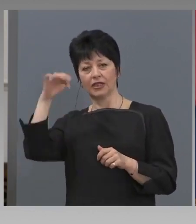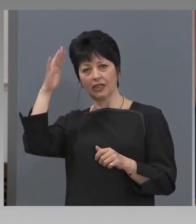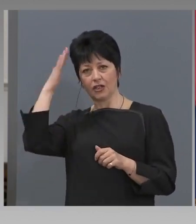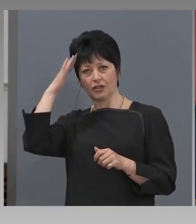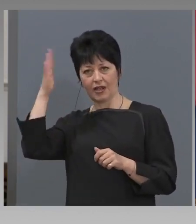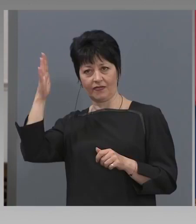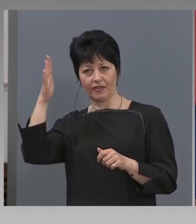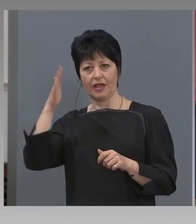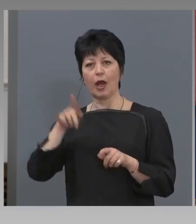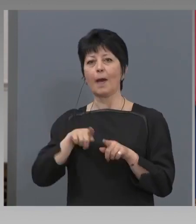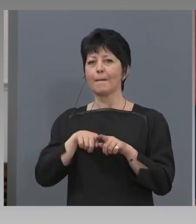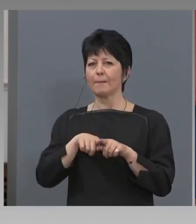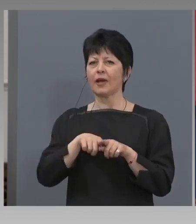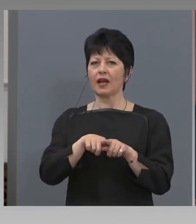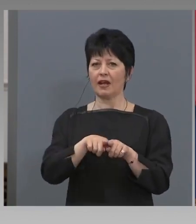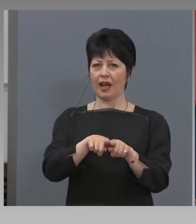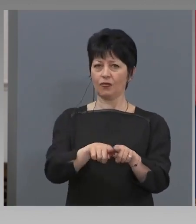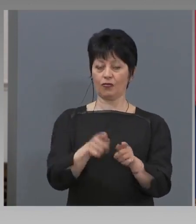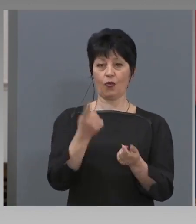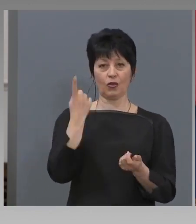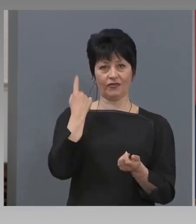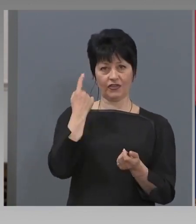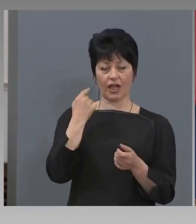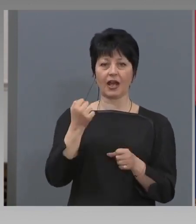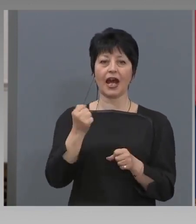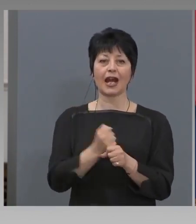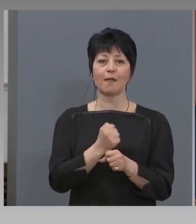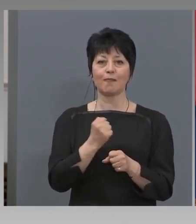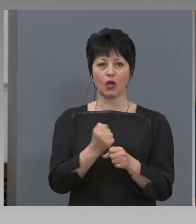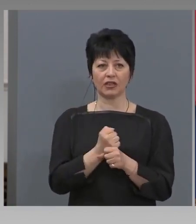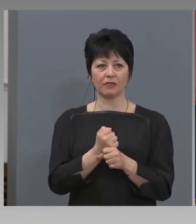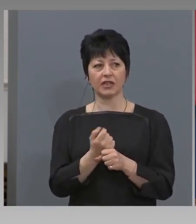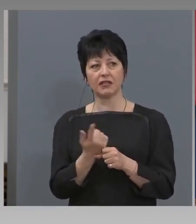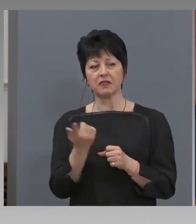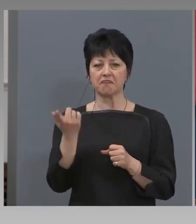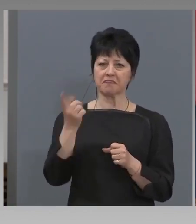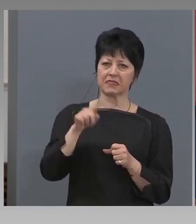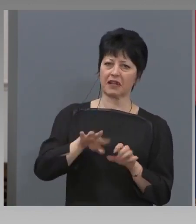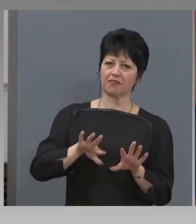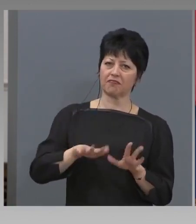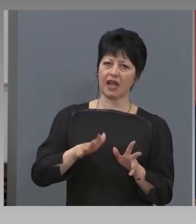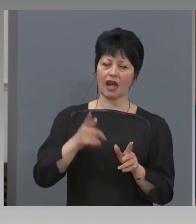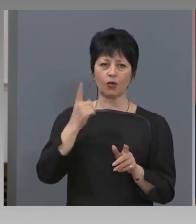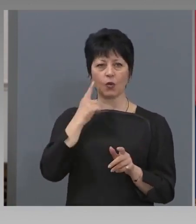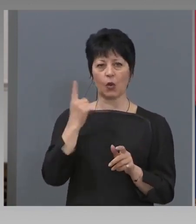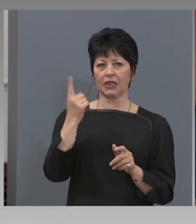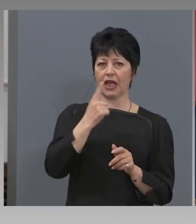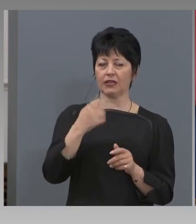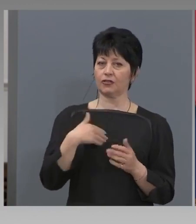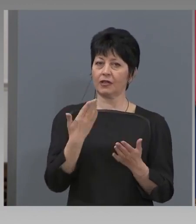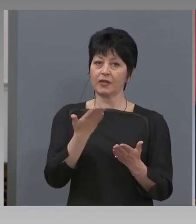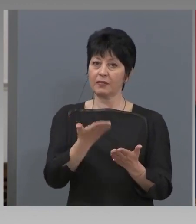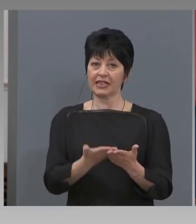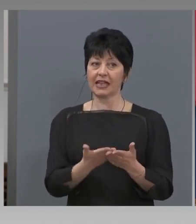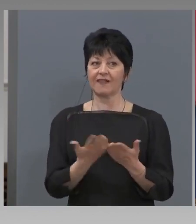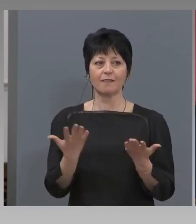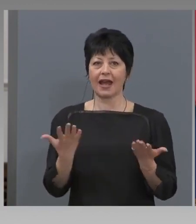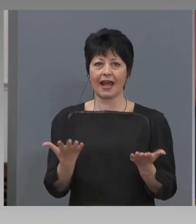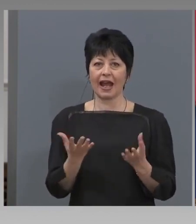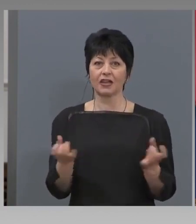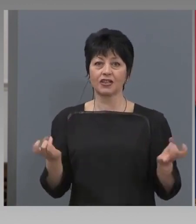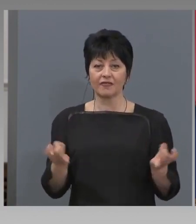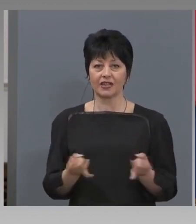Паралелно с това, от вчера работиме, може би след някако дена, ще ви представиме и как ще